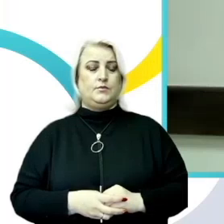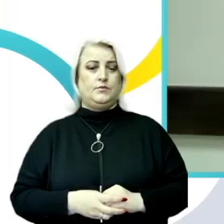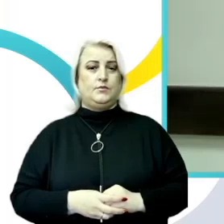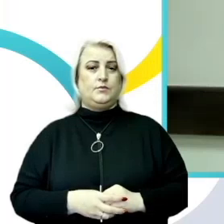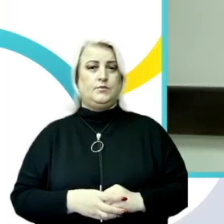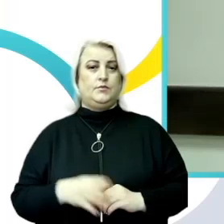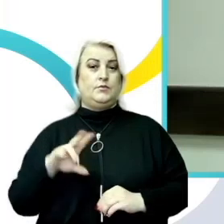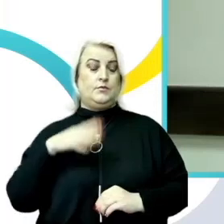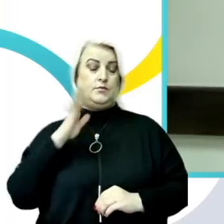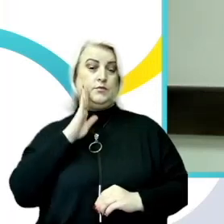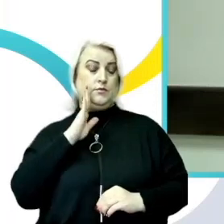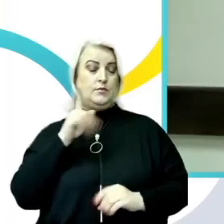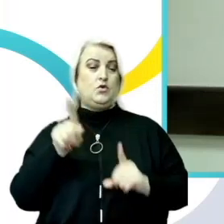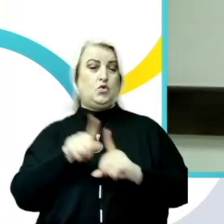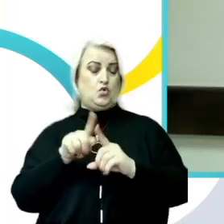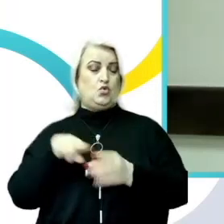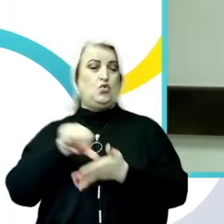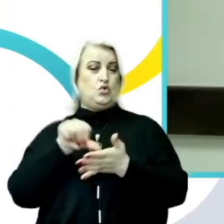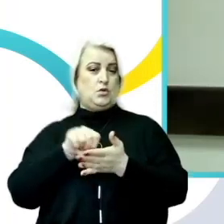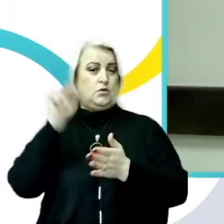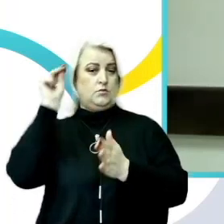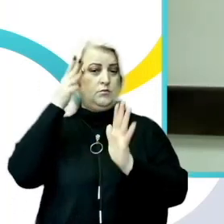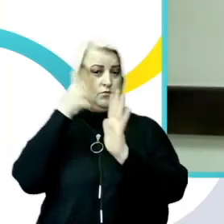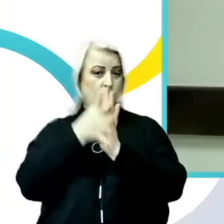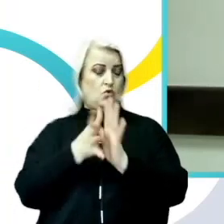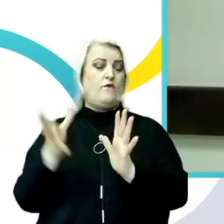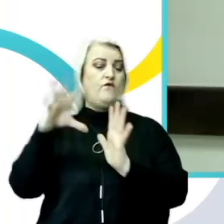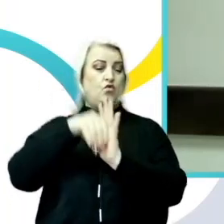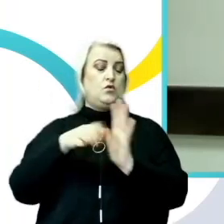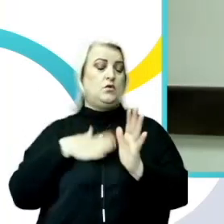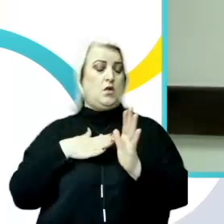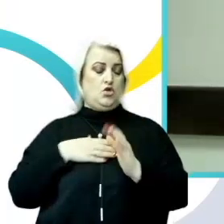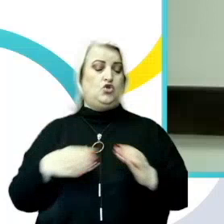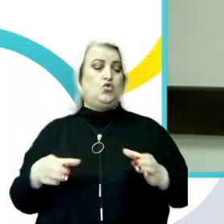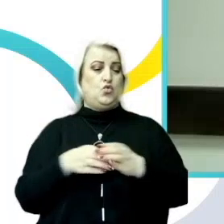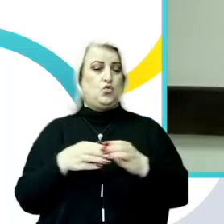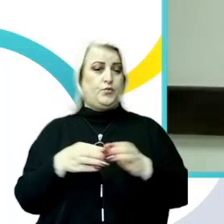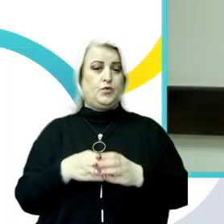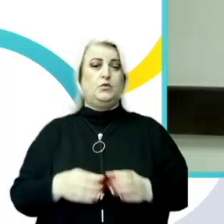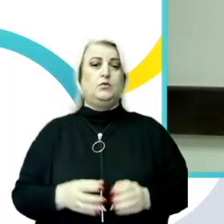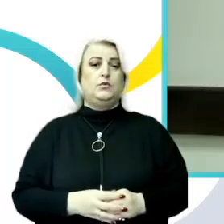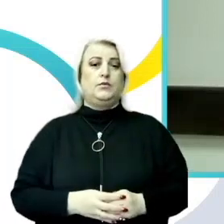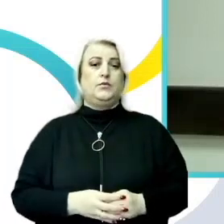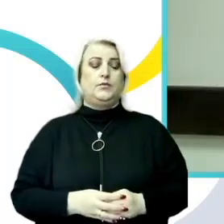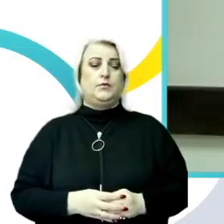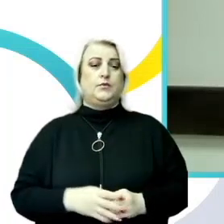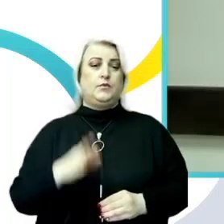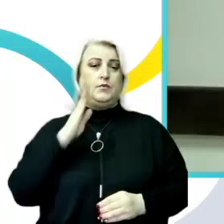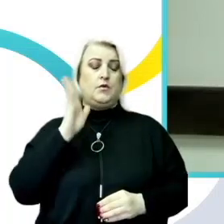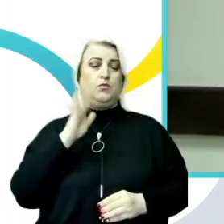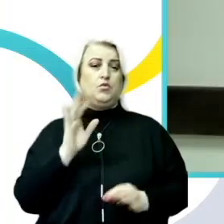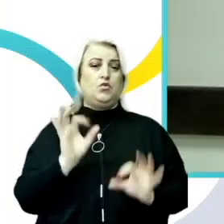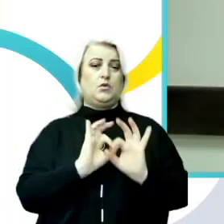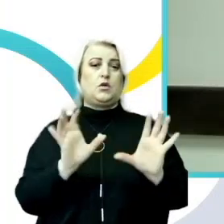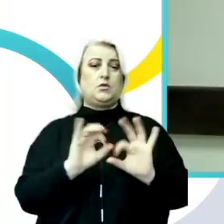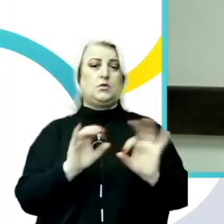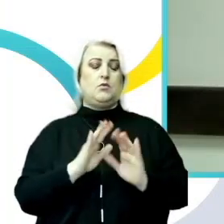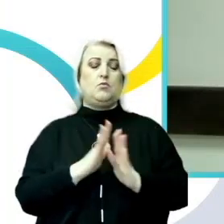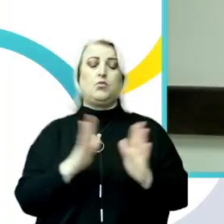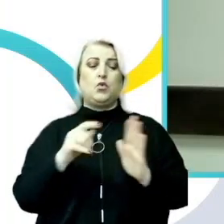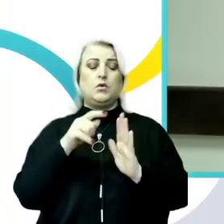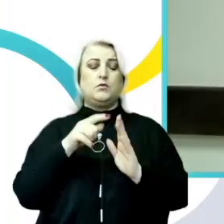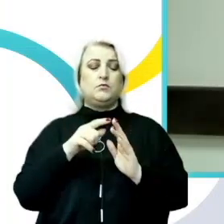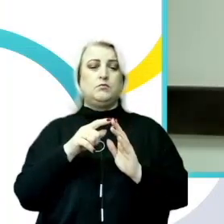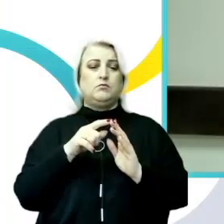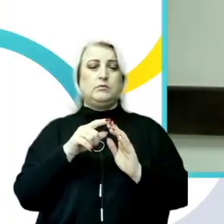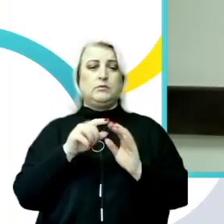acestui studiu și face de asemenea parte din echipa CPD. Natalia se va referi mai specific la